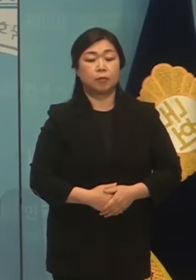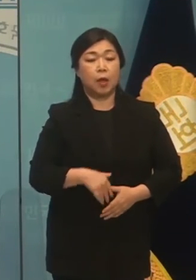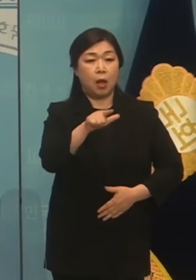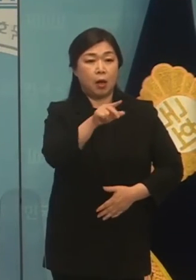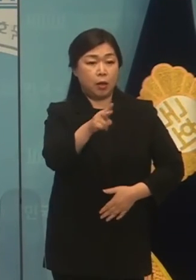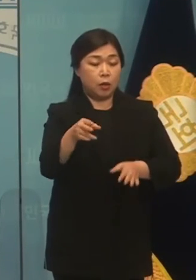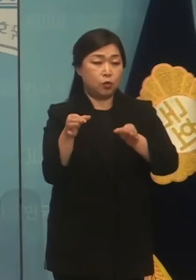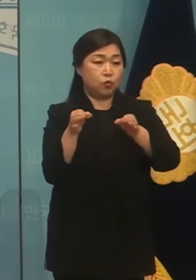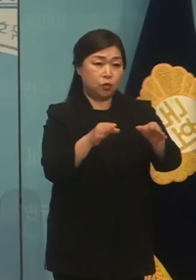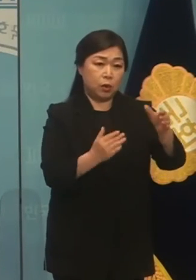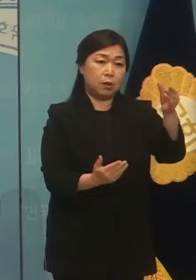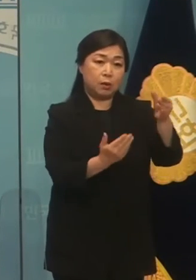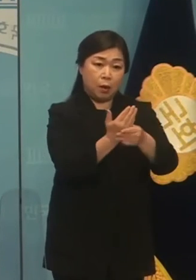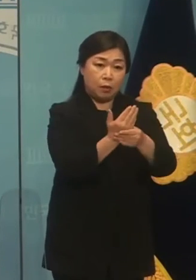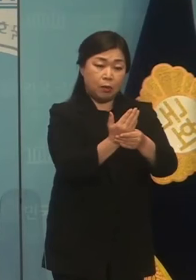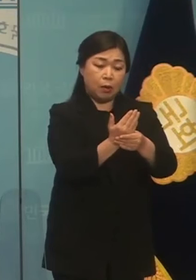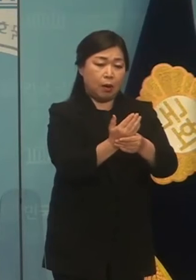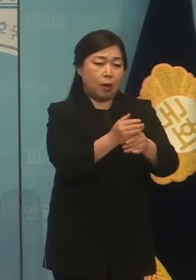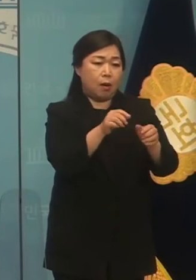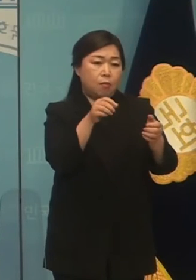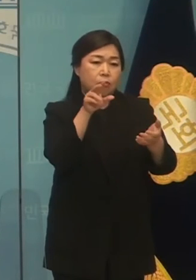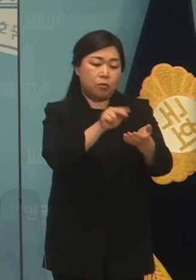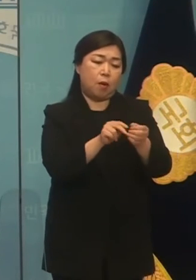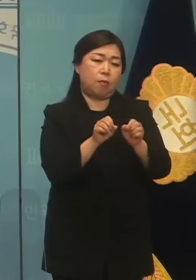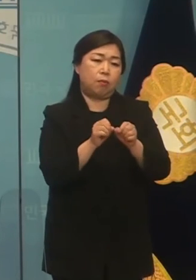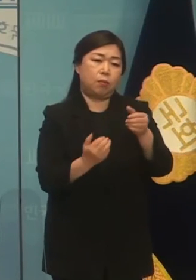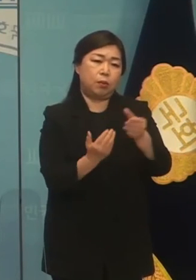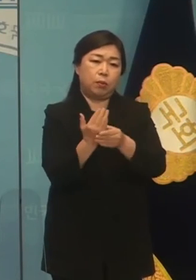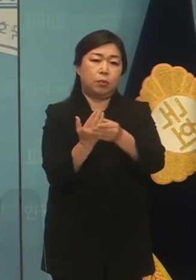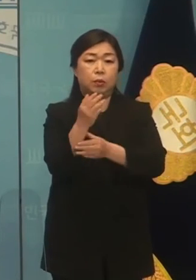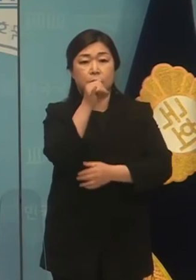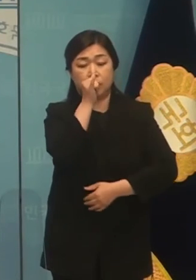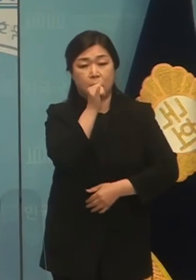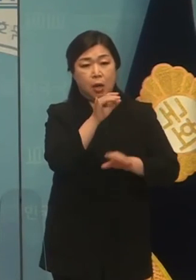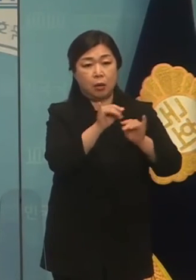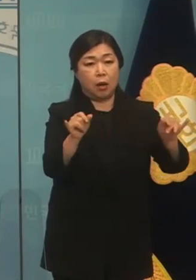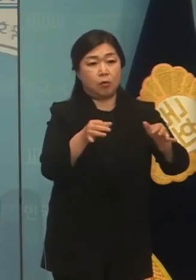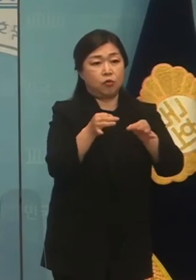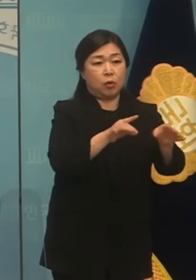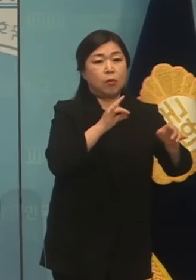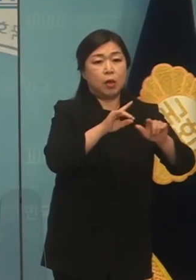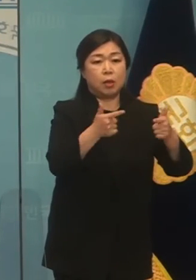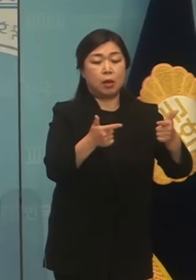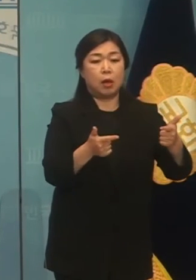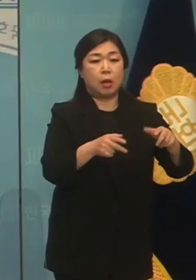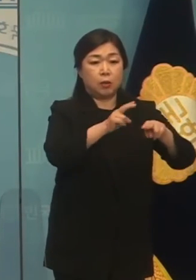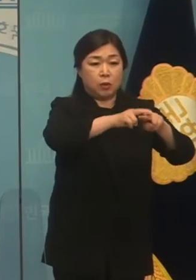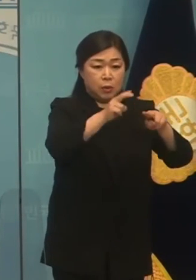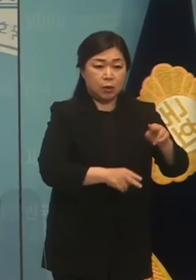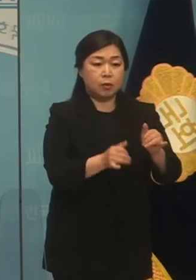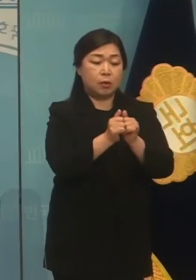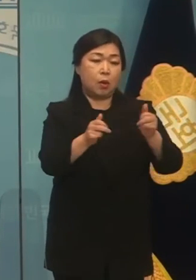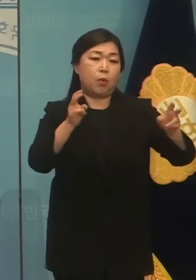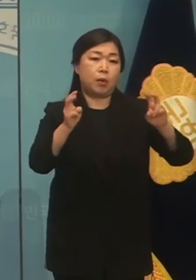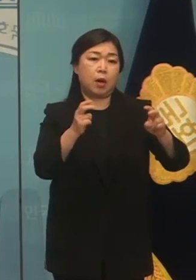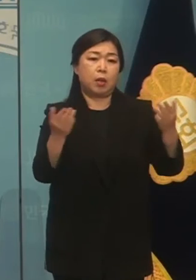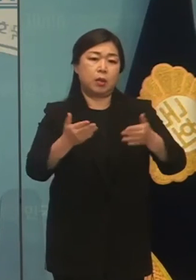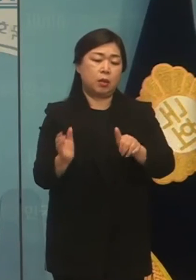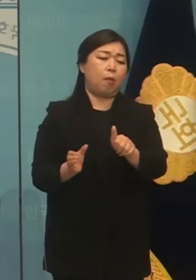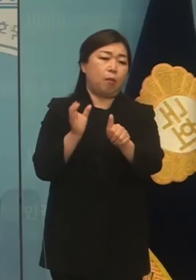LH 투기 사태가 인파와 만타입니다. 땅 투기에 대해 퇴직자 회사의 일감을 몰아진 전반 흑회,